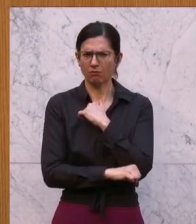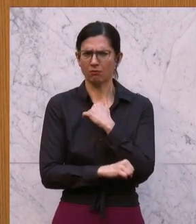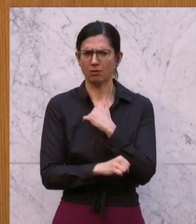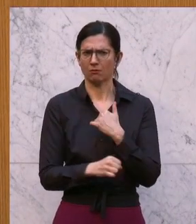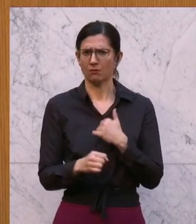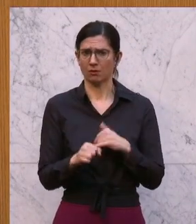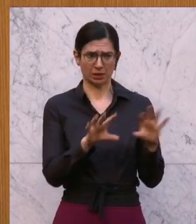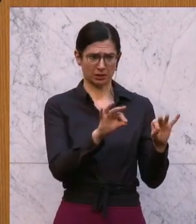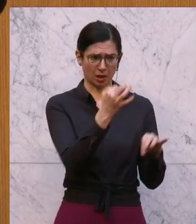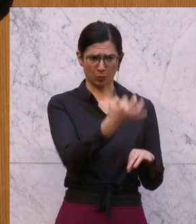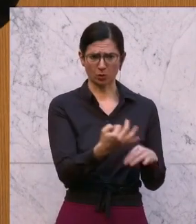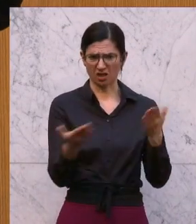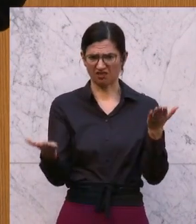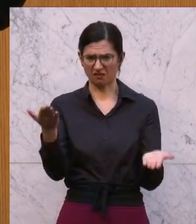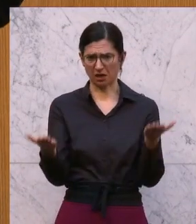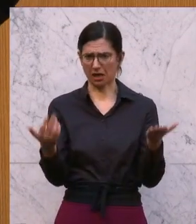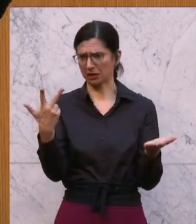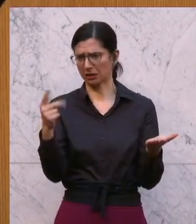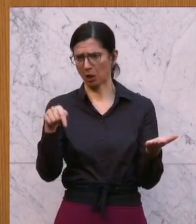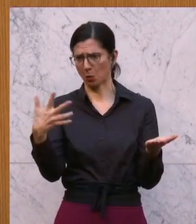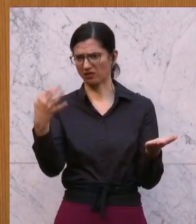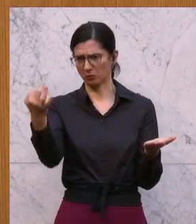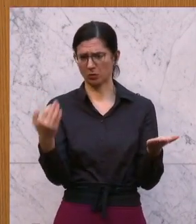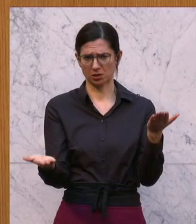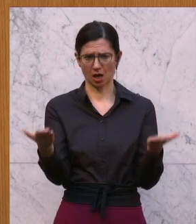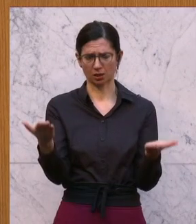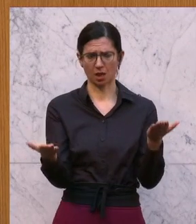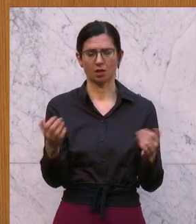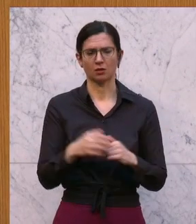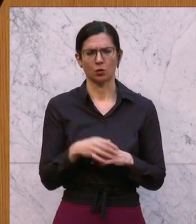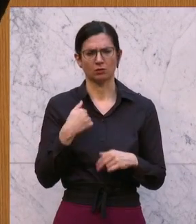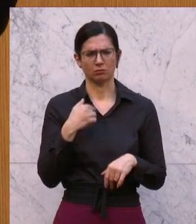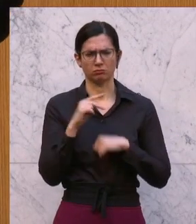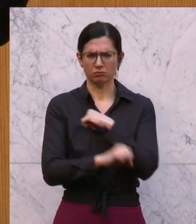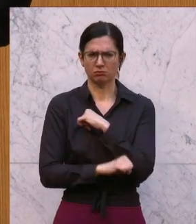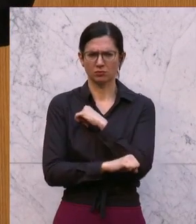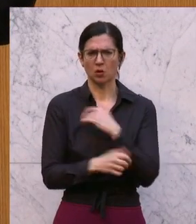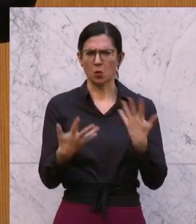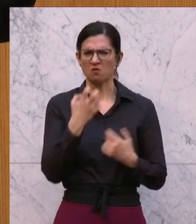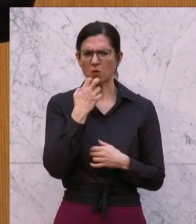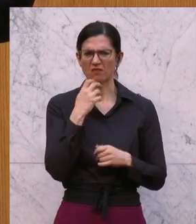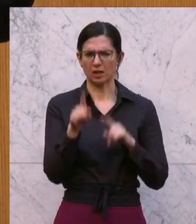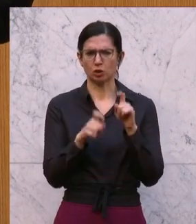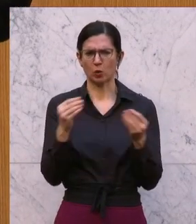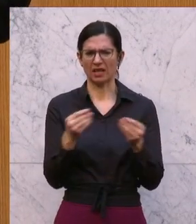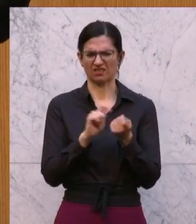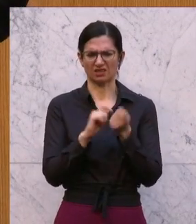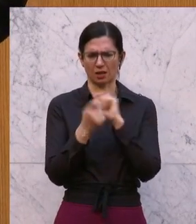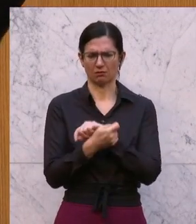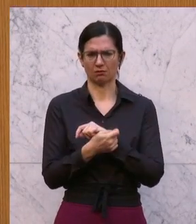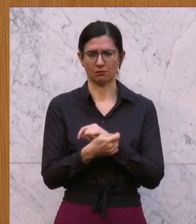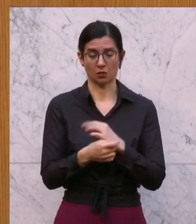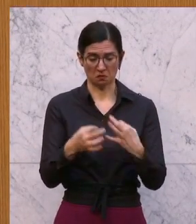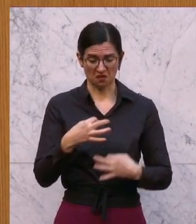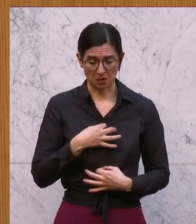einen zahlen zehn Prozent Steuer, die anderen dreieinhalb. Und ich denke darüber nach, wo will ich bei der Steuer was ändern, dann fällt